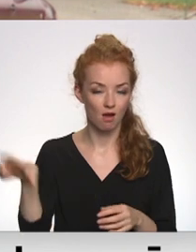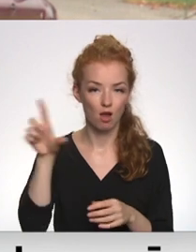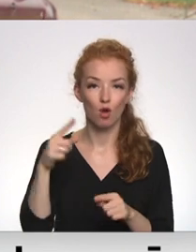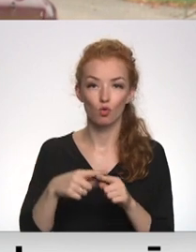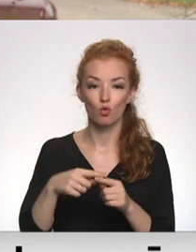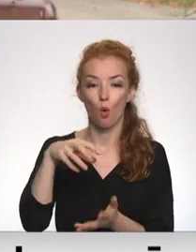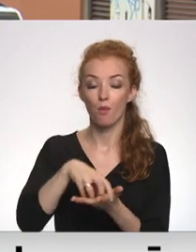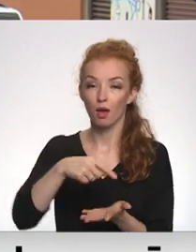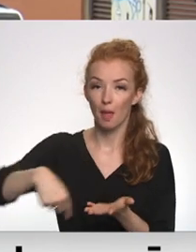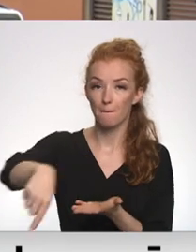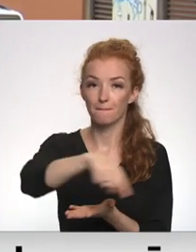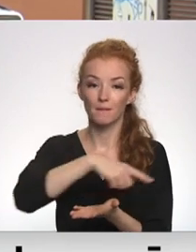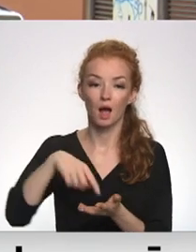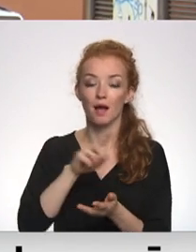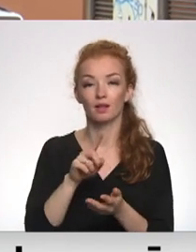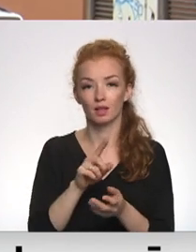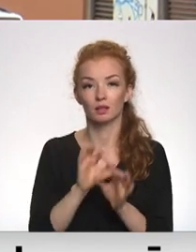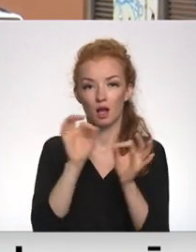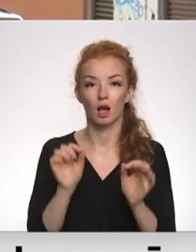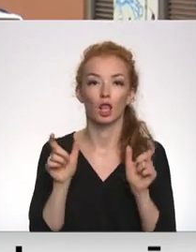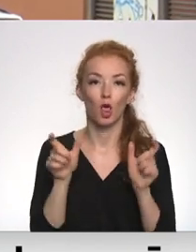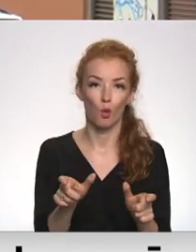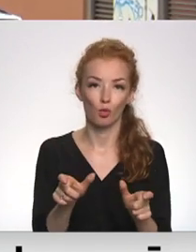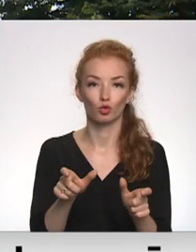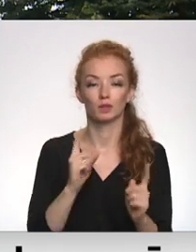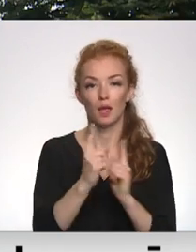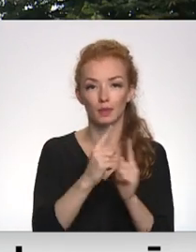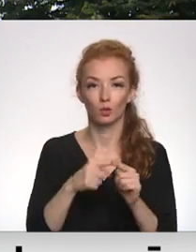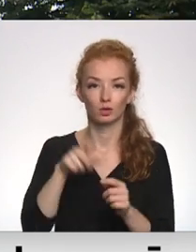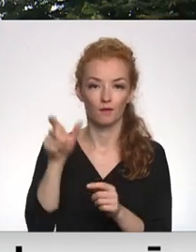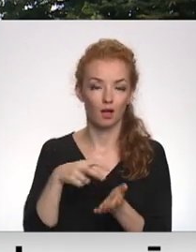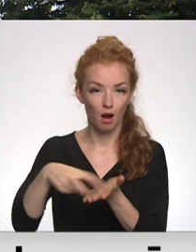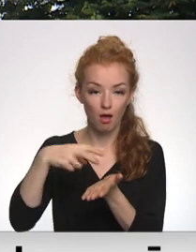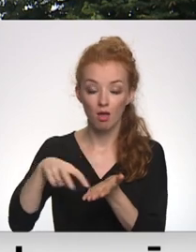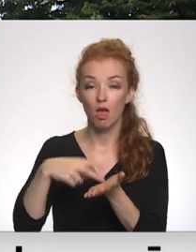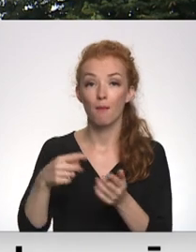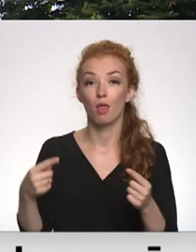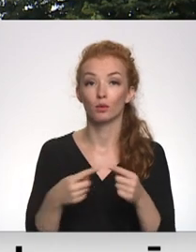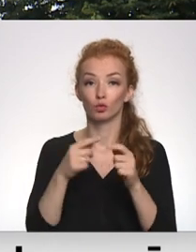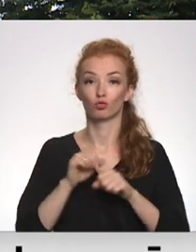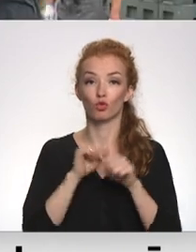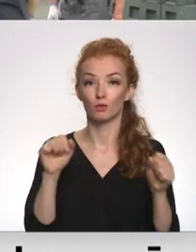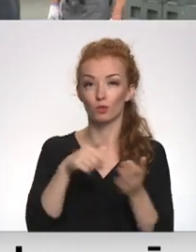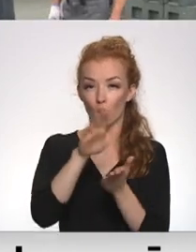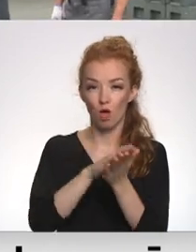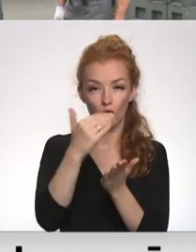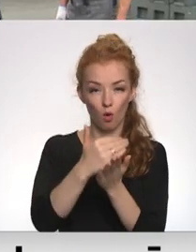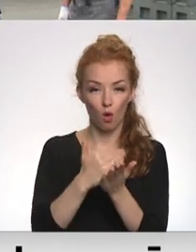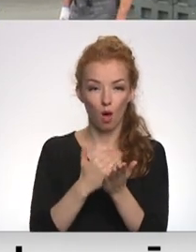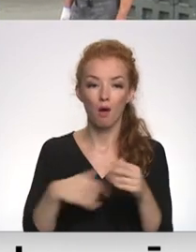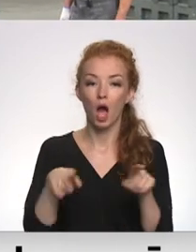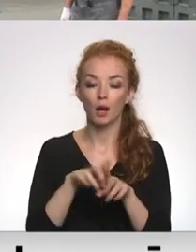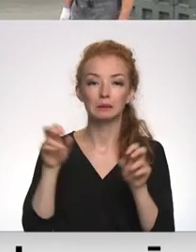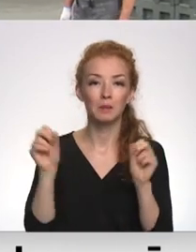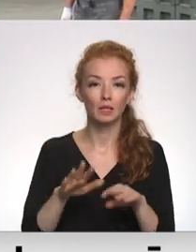Objekta apkārtnē tiek ieviesti gājēju un transporta līdzakļu satiksmas ierobežojumu. Atbilstoši drošības protokalam, vēl tiks uzstālīts arī ārējais